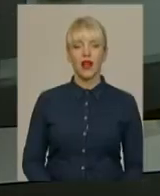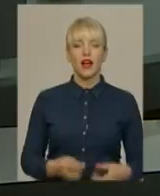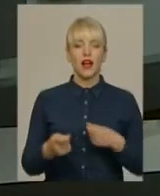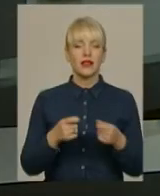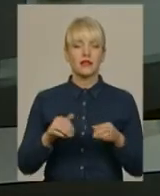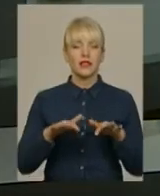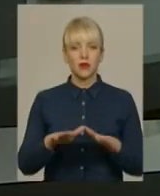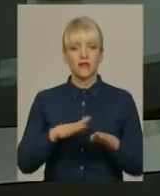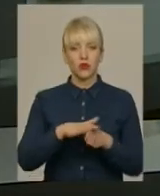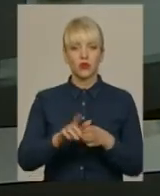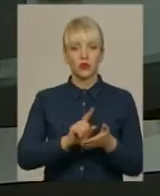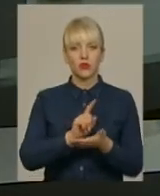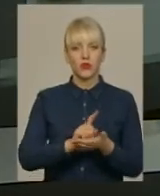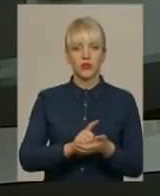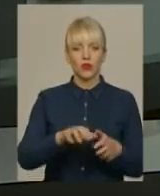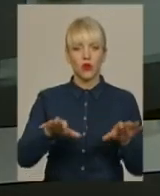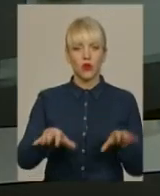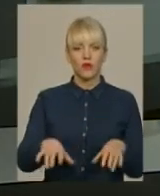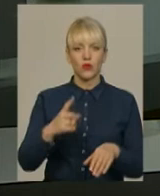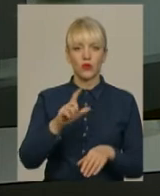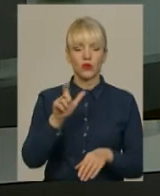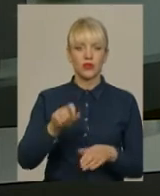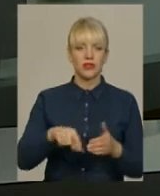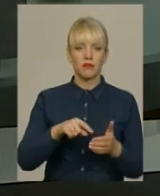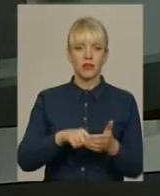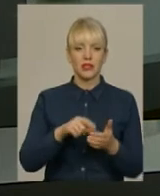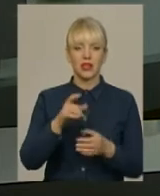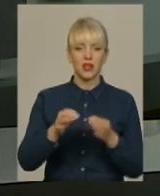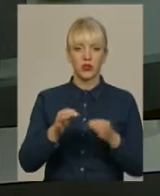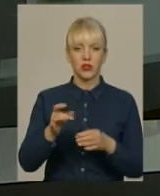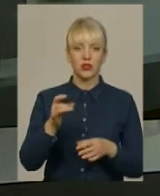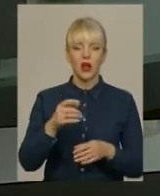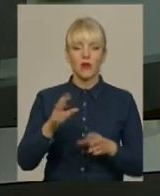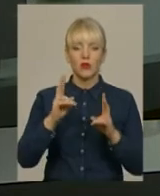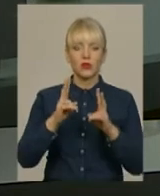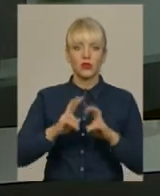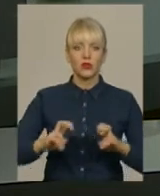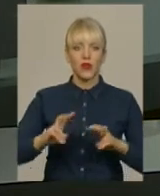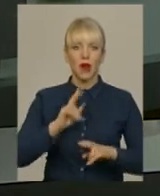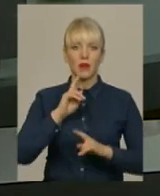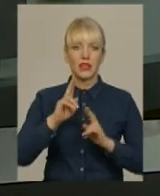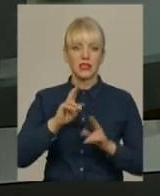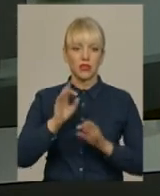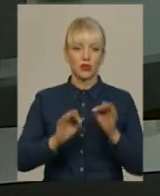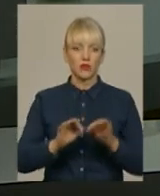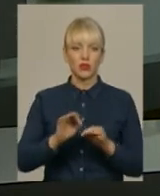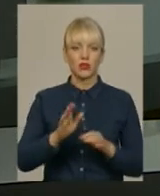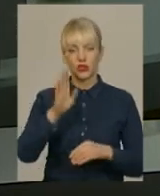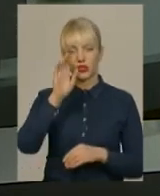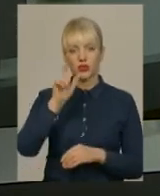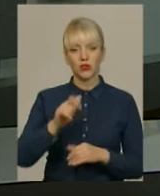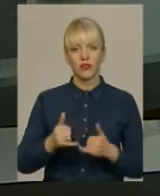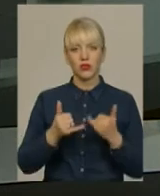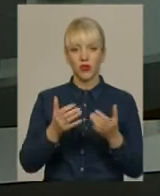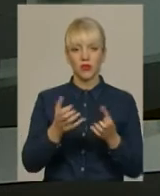Адмінсправу виконуючого обов'язки голови одного із міськрайонних судів області розглядатимуть в апеляційному суді. Чоловік, задля